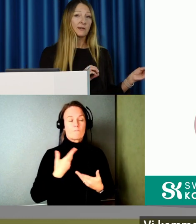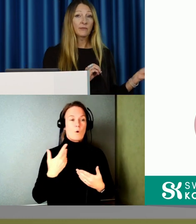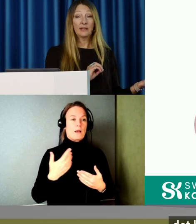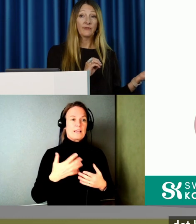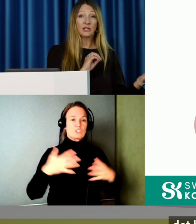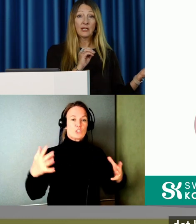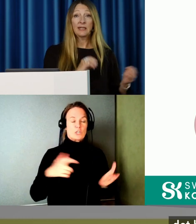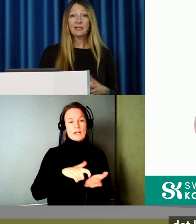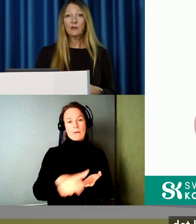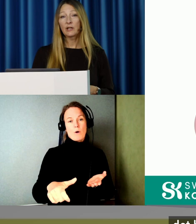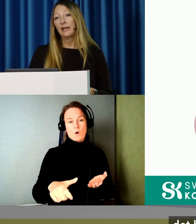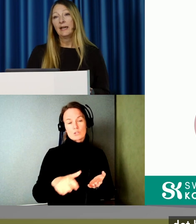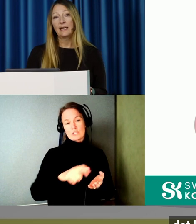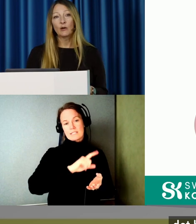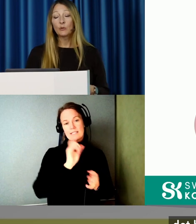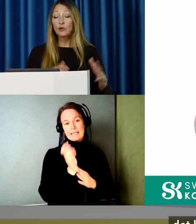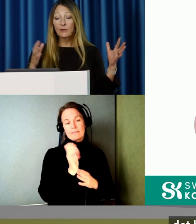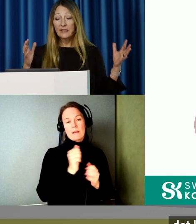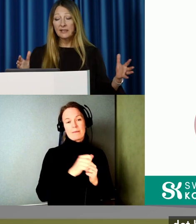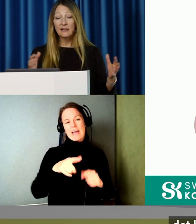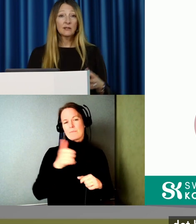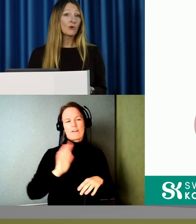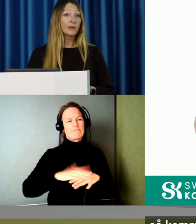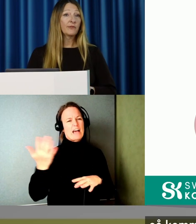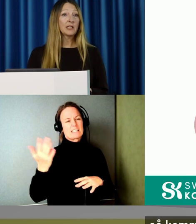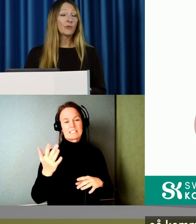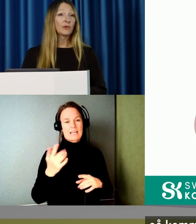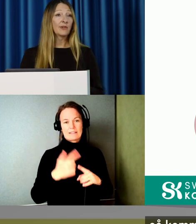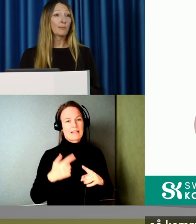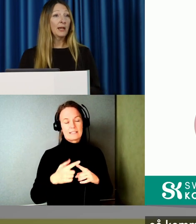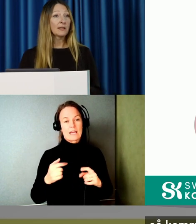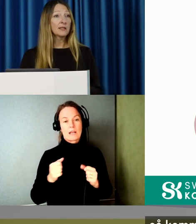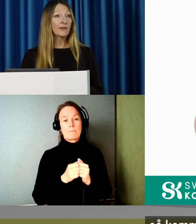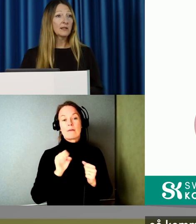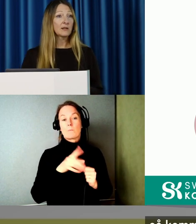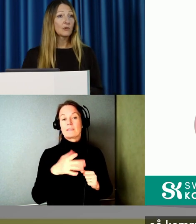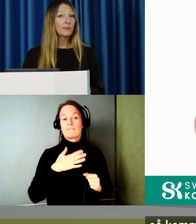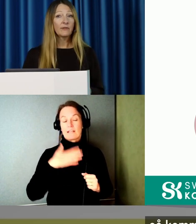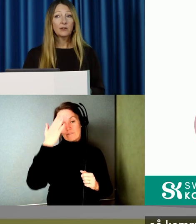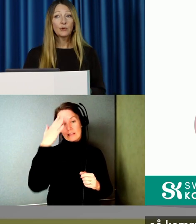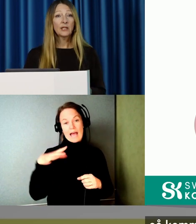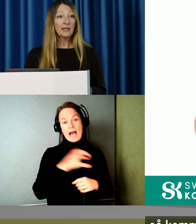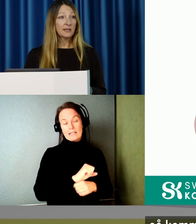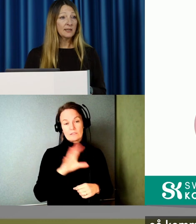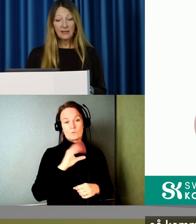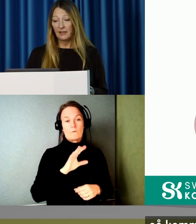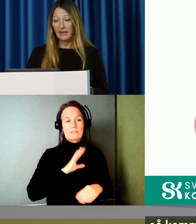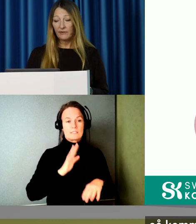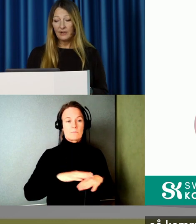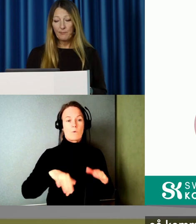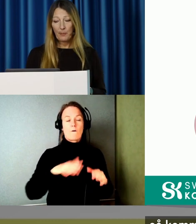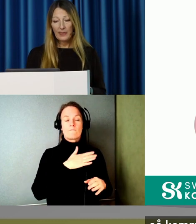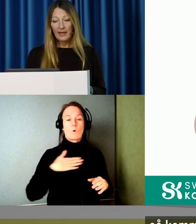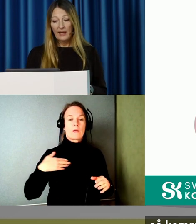För det här är bara lite färska nedslag. Om någon skulle vara intresserad så kommer den finnas på vår webbplats. Sverigeskonsumenter.se